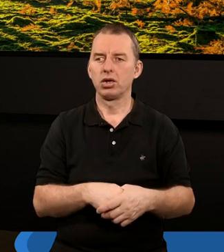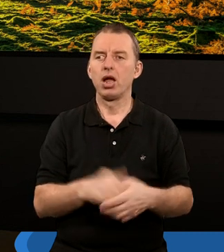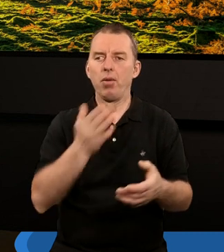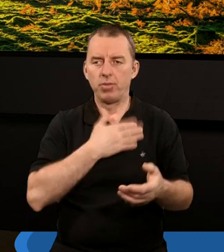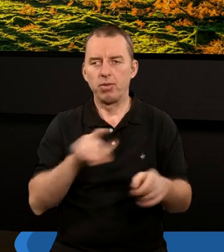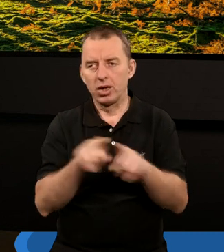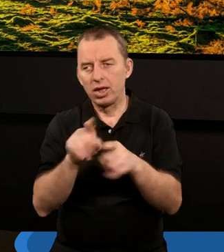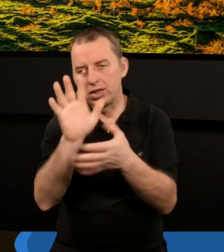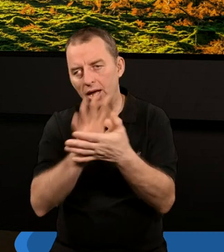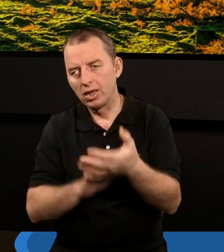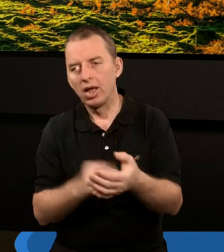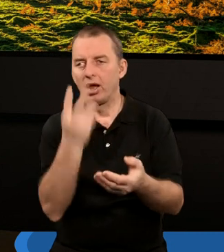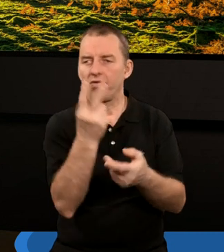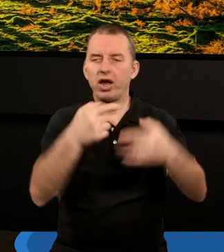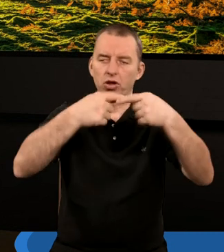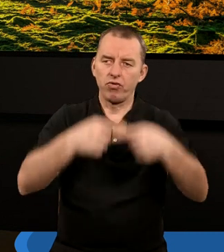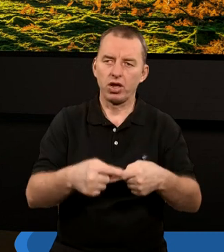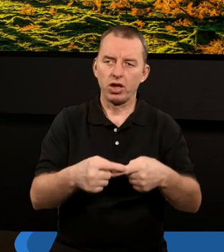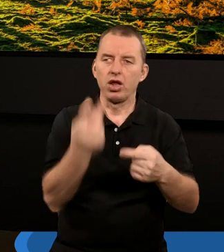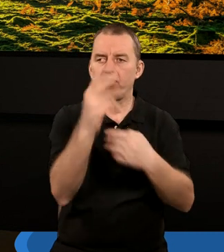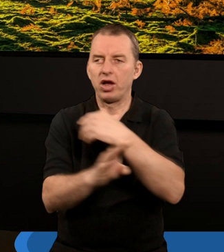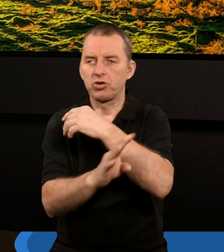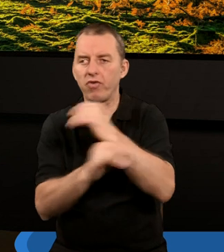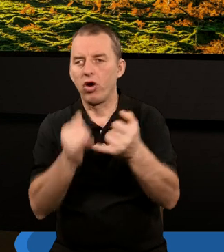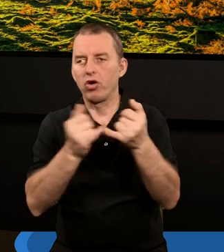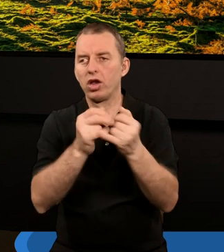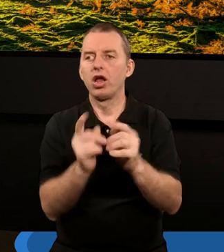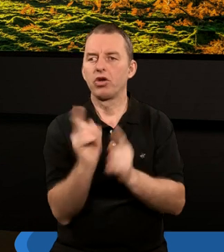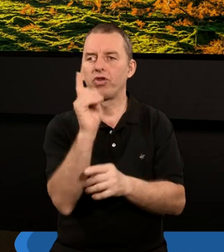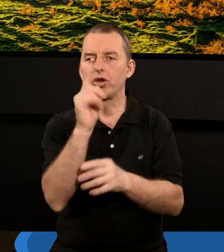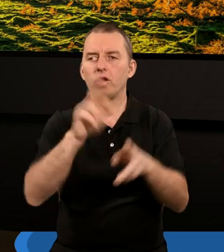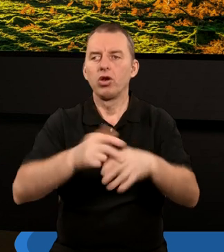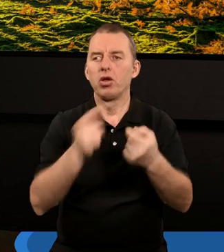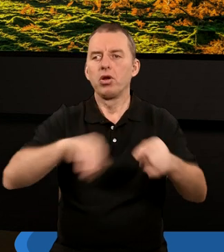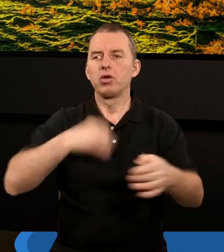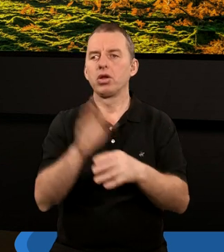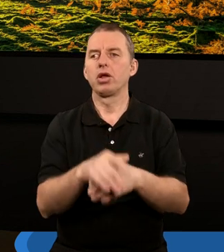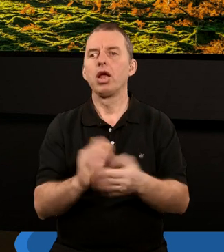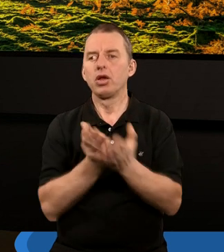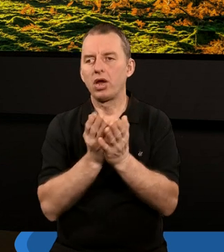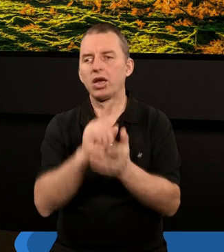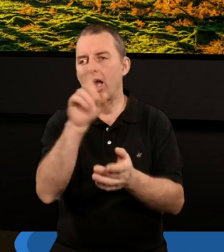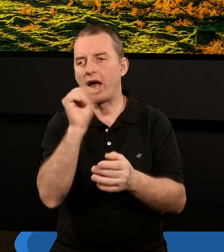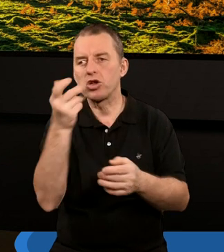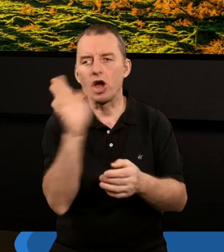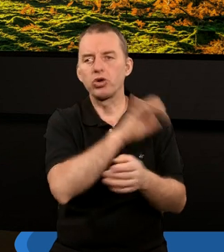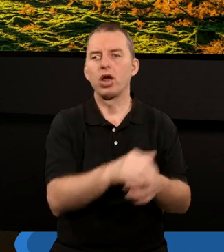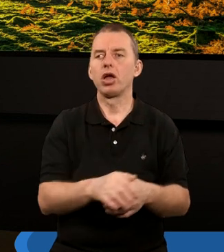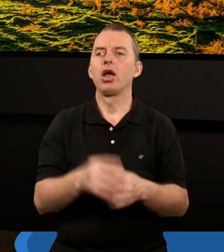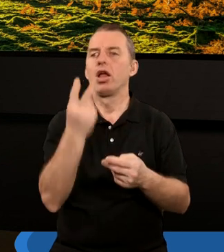Mamy tekst w czwartym wierszu. Dwa drzewa oliwne, dwa świeczniki, które stoją przed Panem Ziemi. Księga Zachariasza.